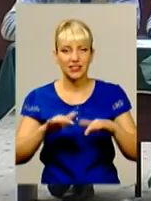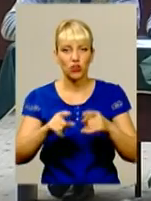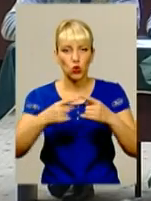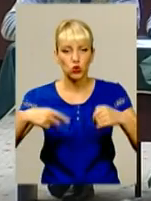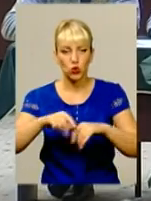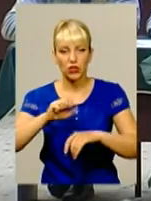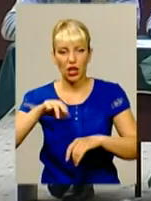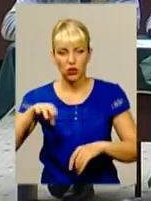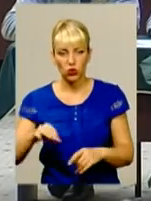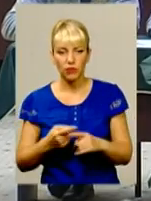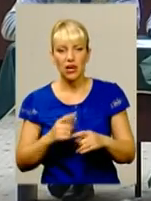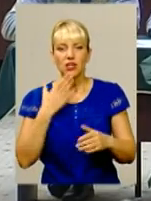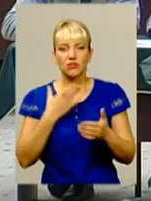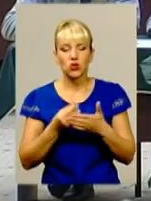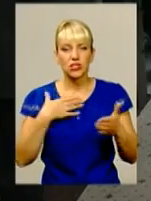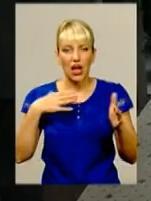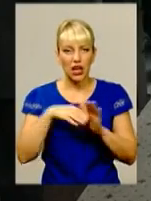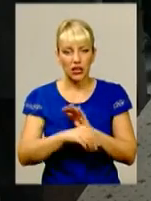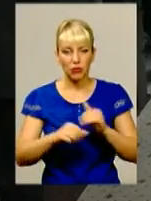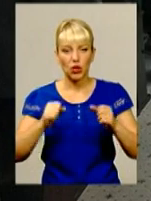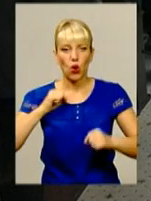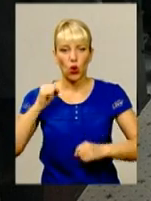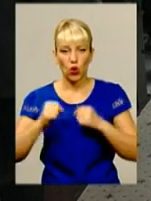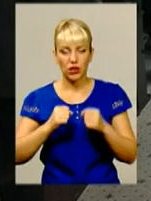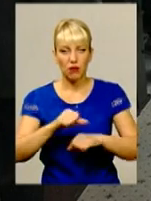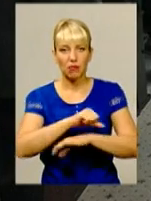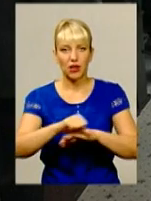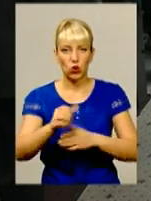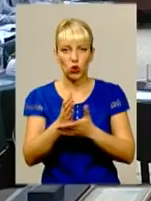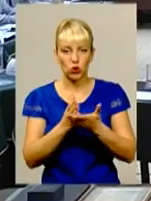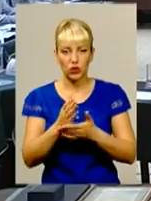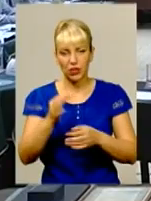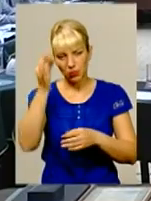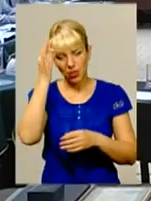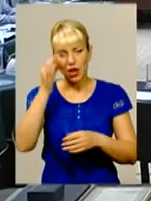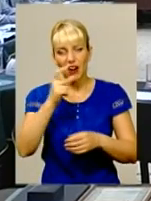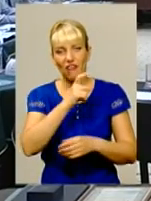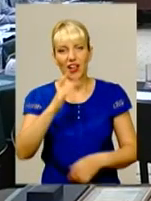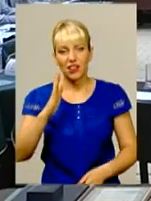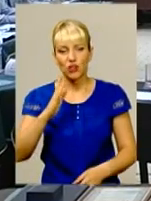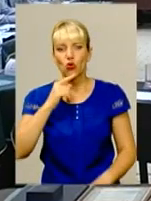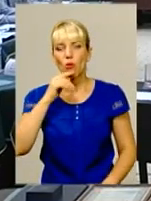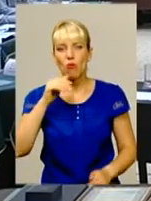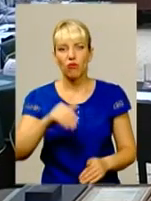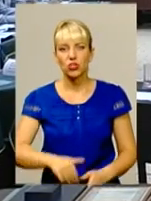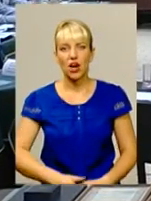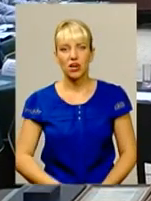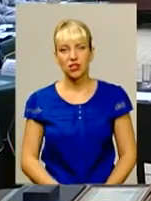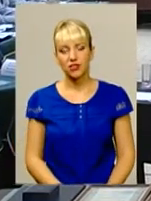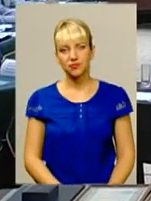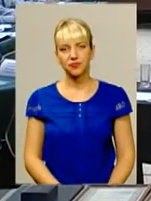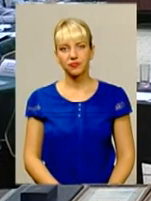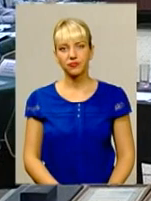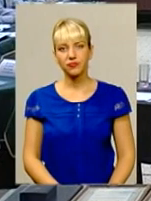Своїх загиблих колег прикордонники пом'янули хвилиною мовчання. Надія Куриляк, Максим Захарченко для